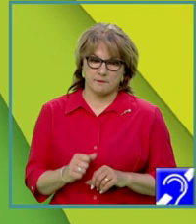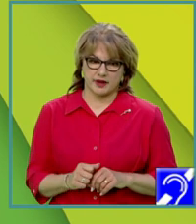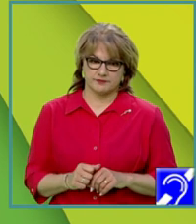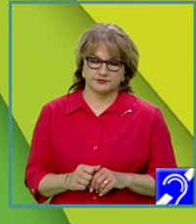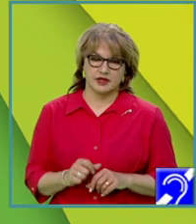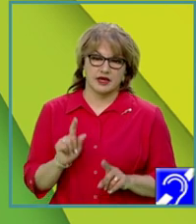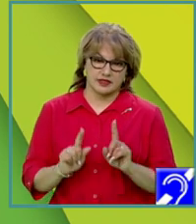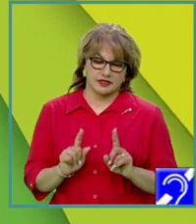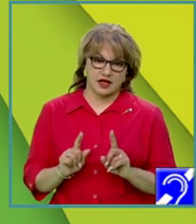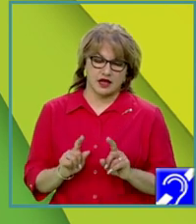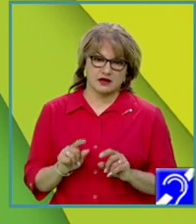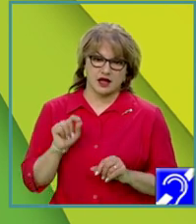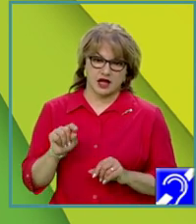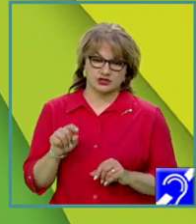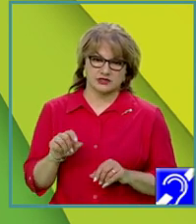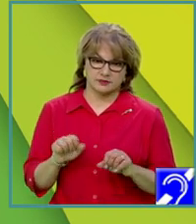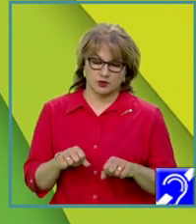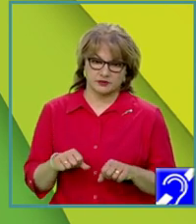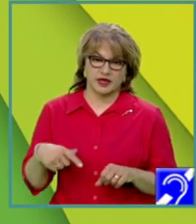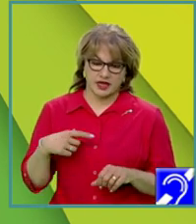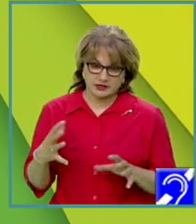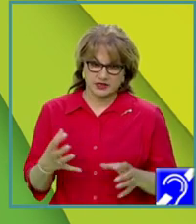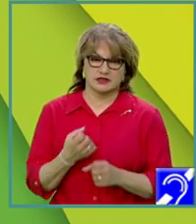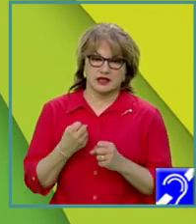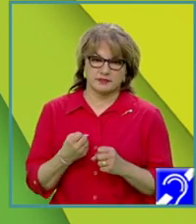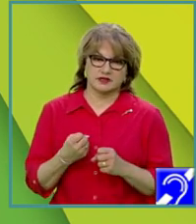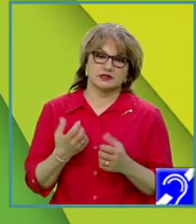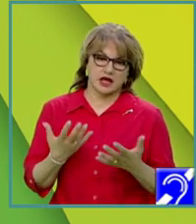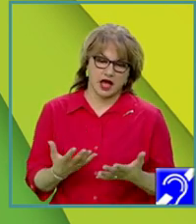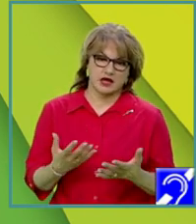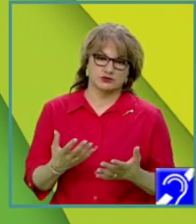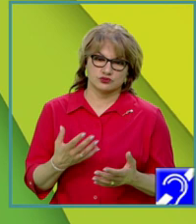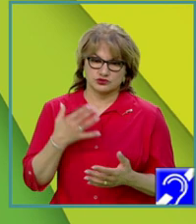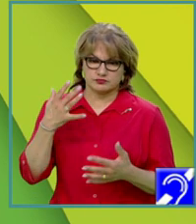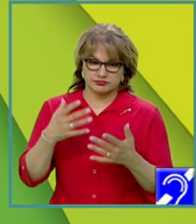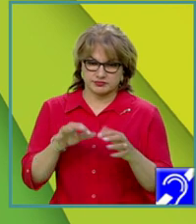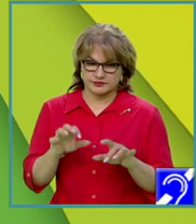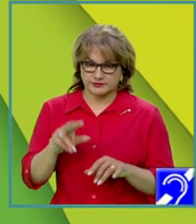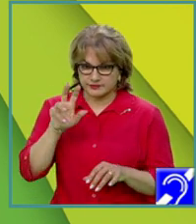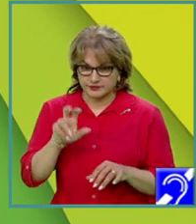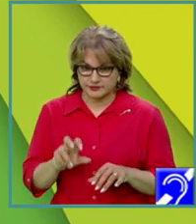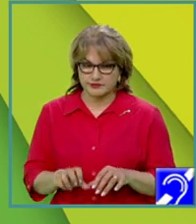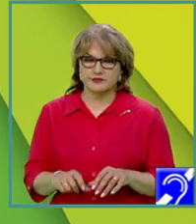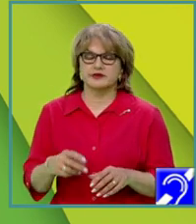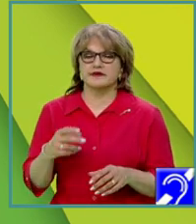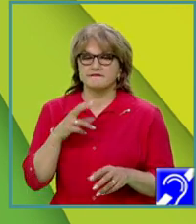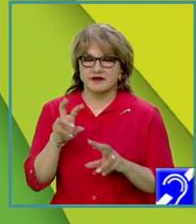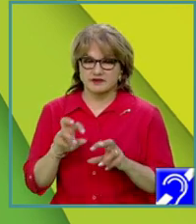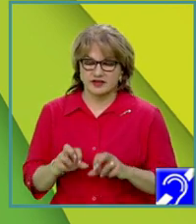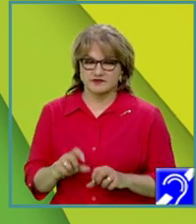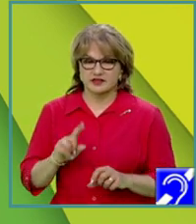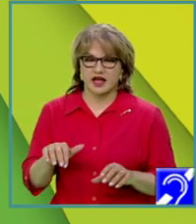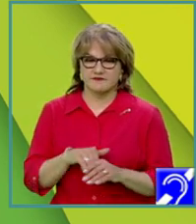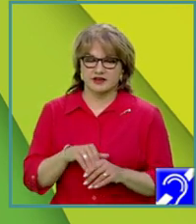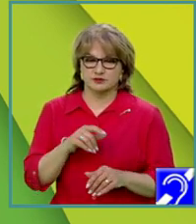Dacă această proprietate este îndeplinită, atunci se contorizează valoarea și se verifică dacă face parte